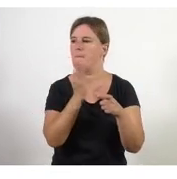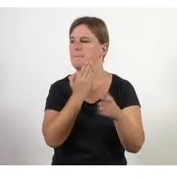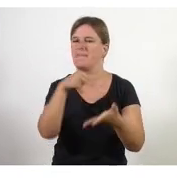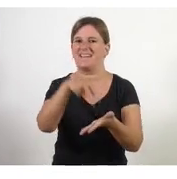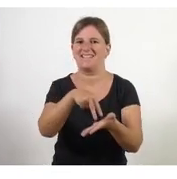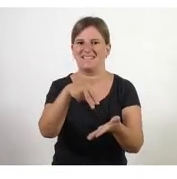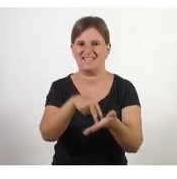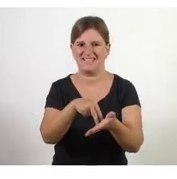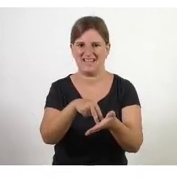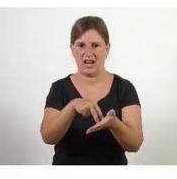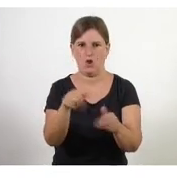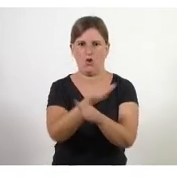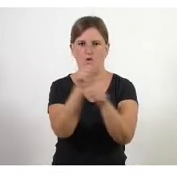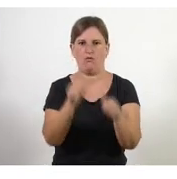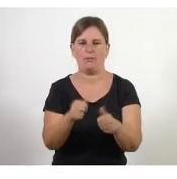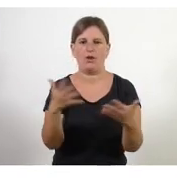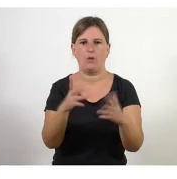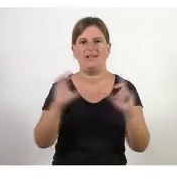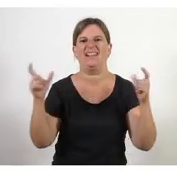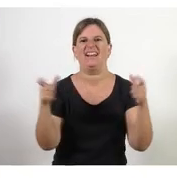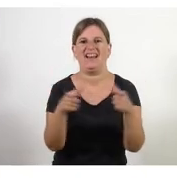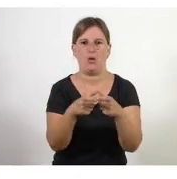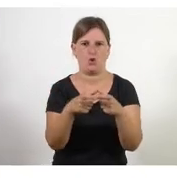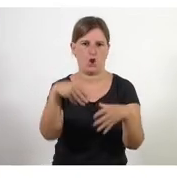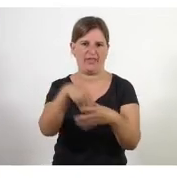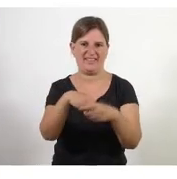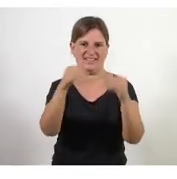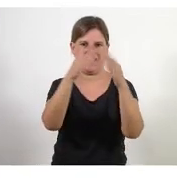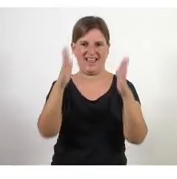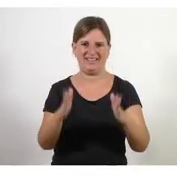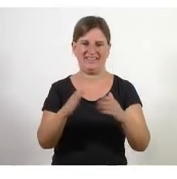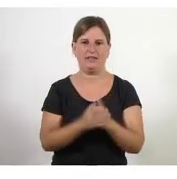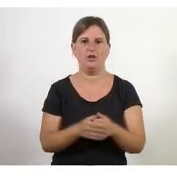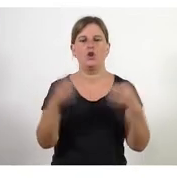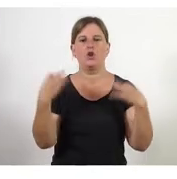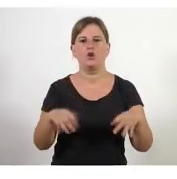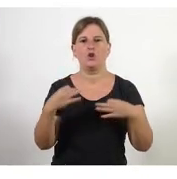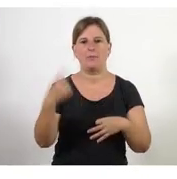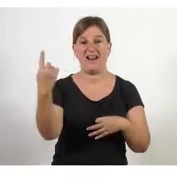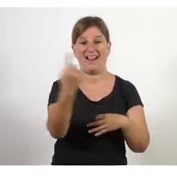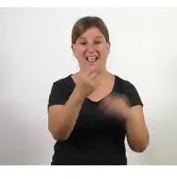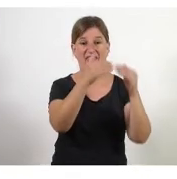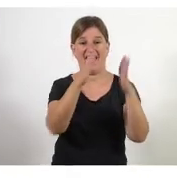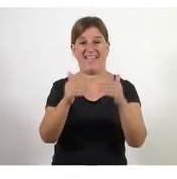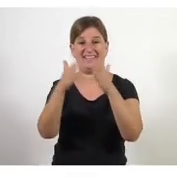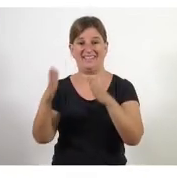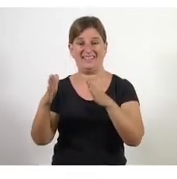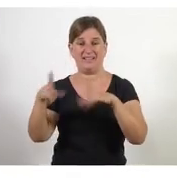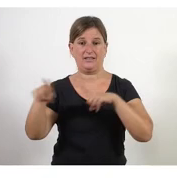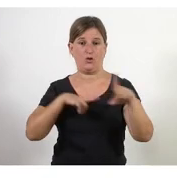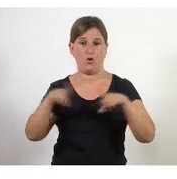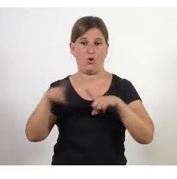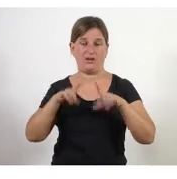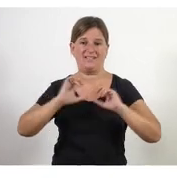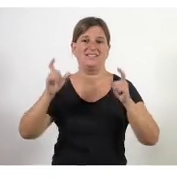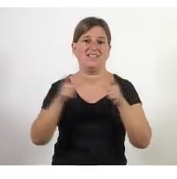una reunió que era la reunió tipus que es feia l'entitat normalment cada entitat té una cultura organitzativa respecte a